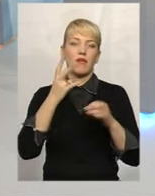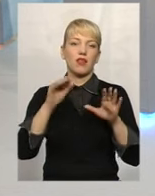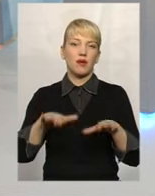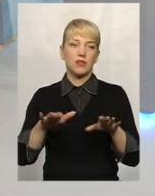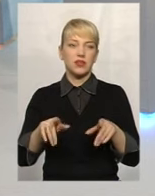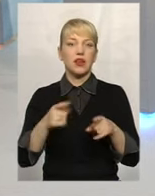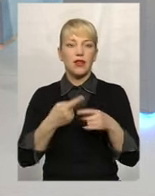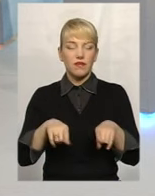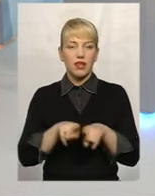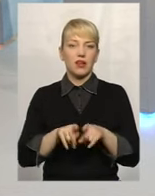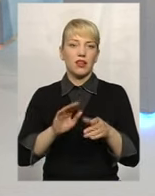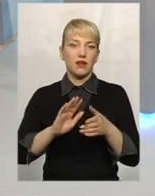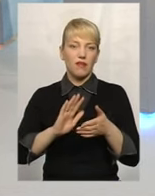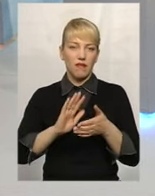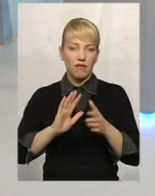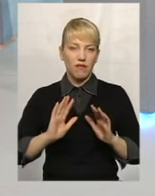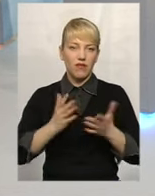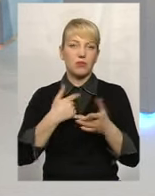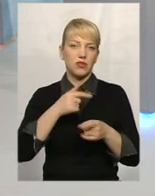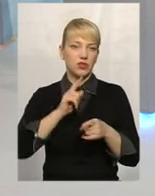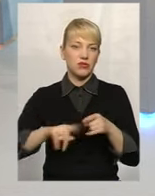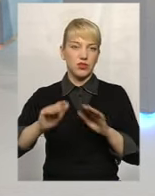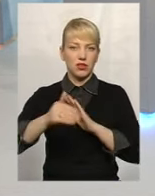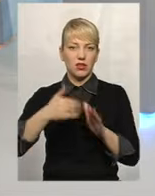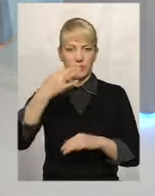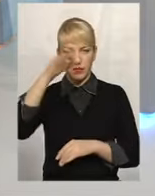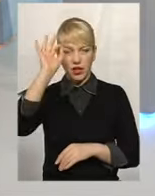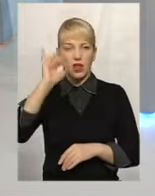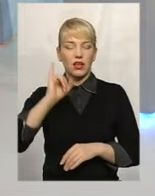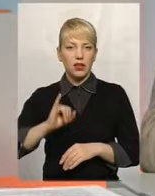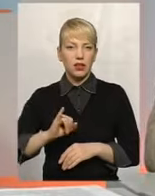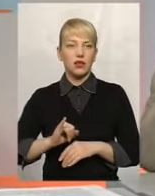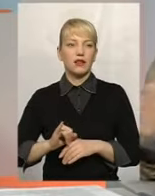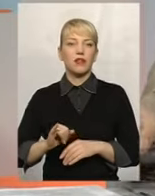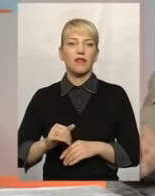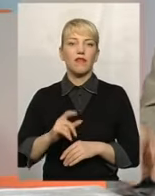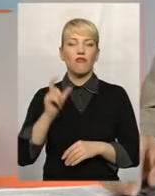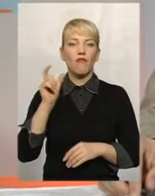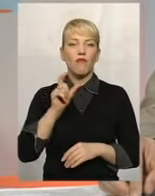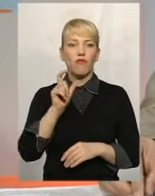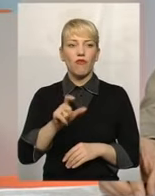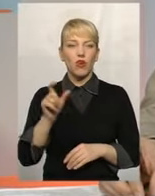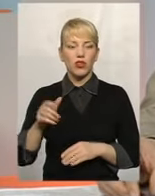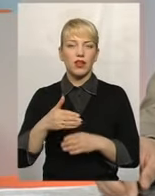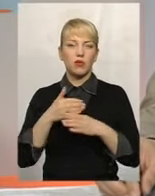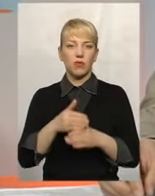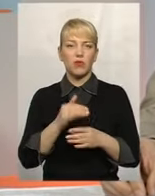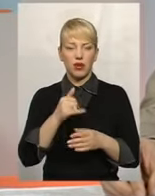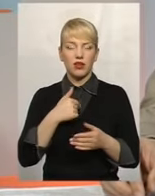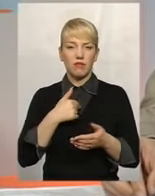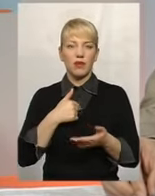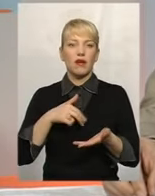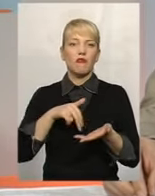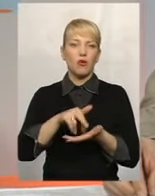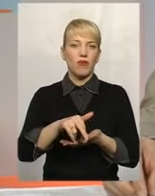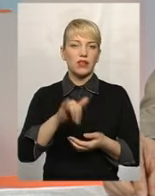В таких випадках ми невідкладно звертаємось до правоохоронних органів, і вони сприяють нам проведені